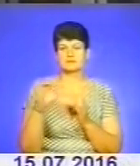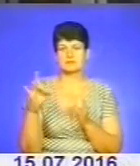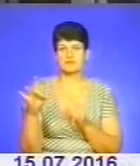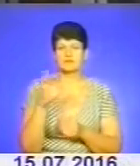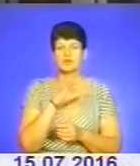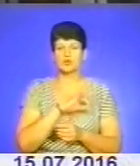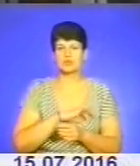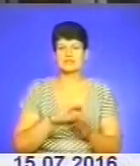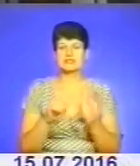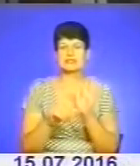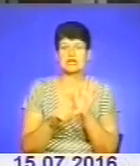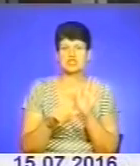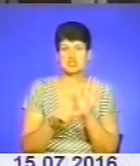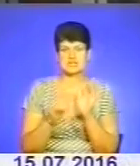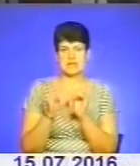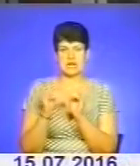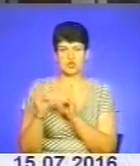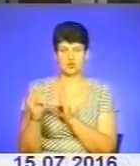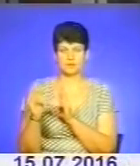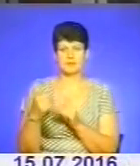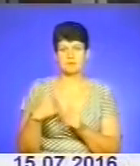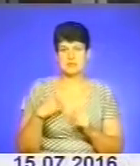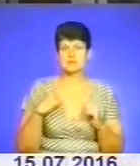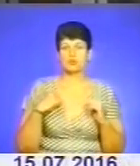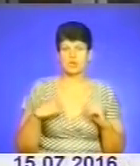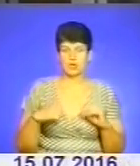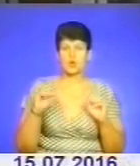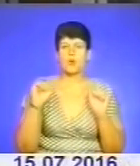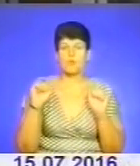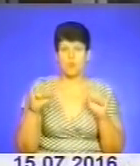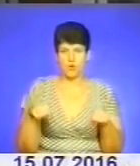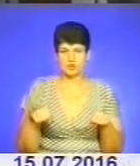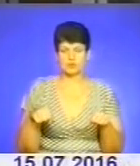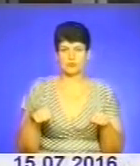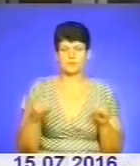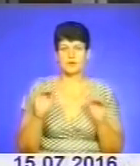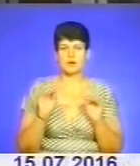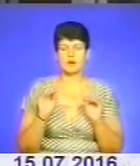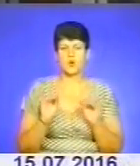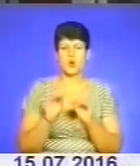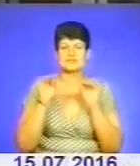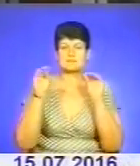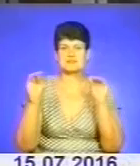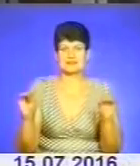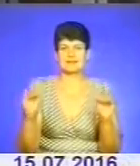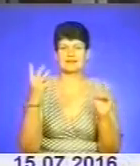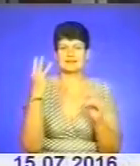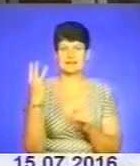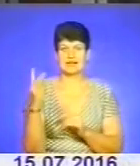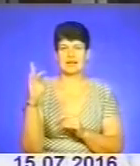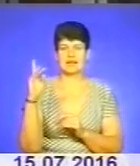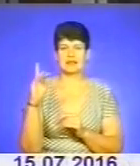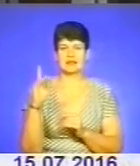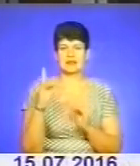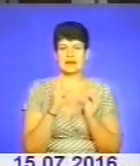використовувалися на 6 ліжок. Тобто ми спокійно можемо розмістити 3 ліжка в цих